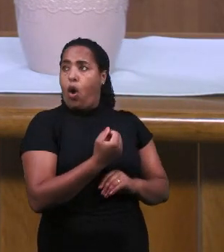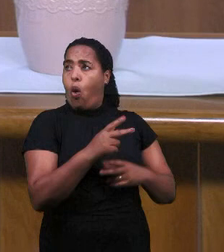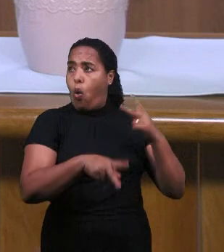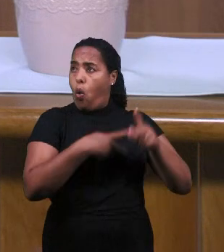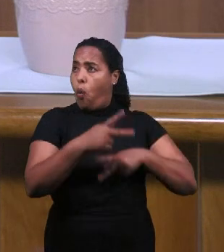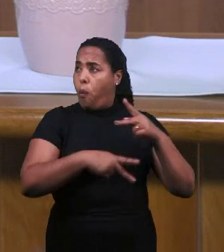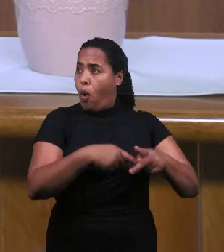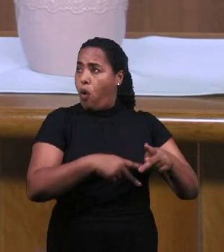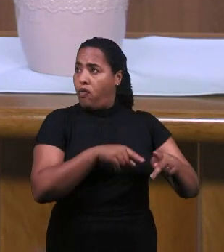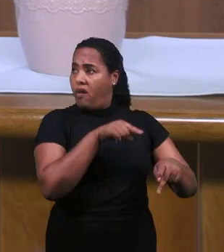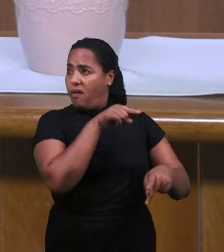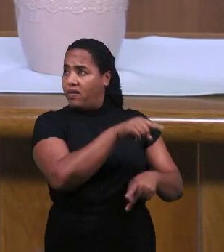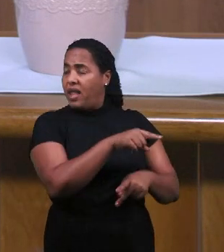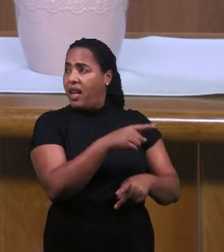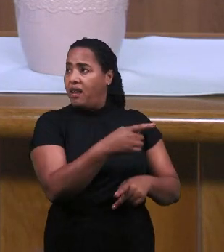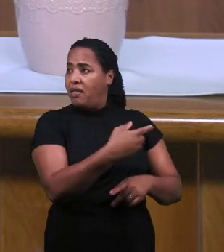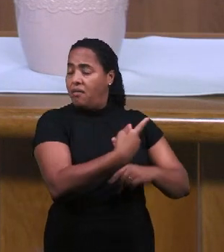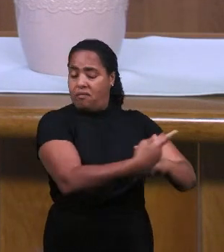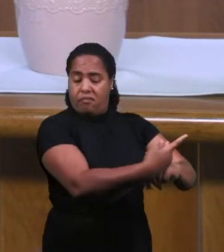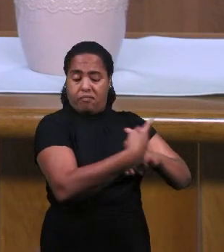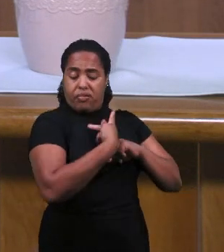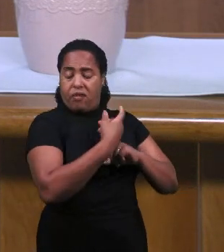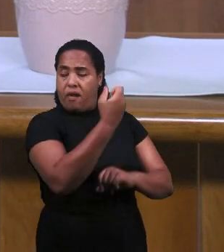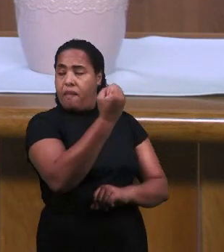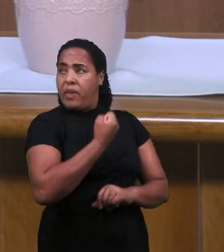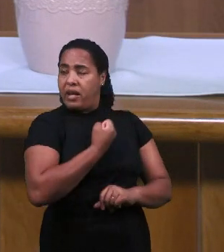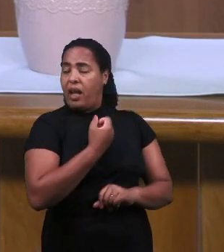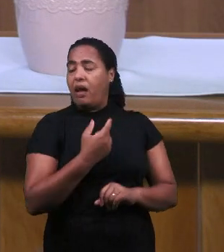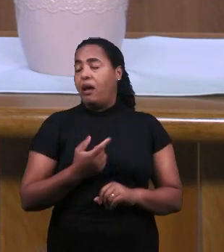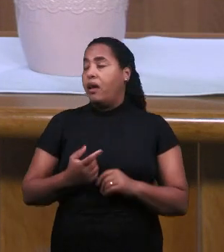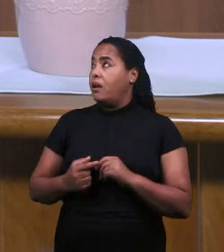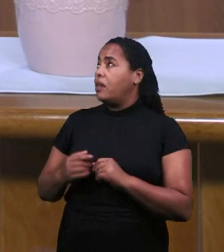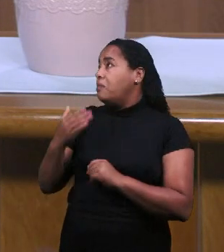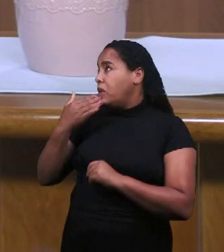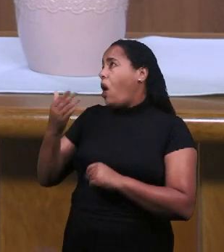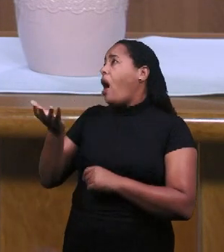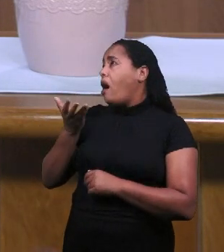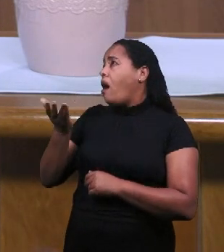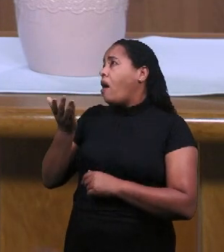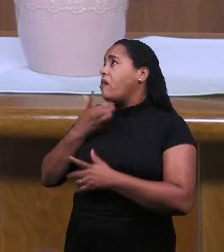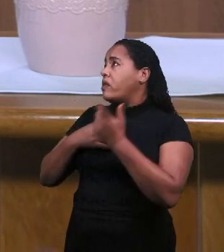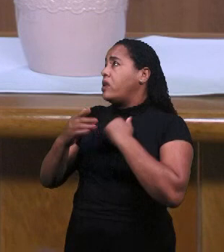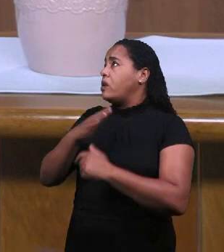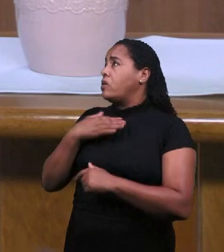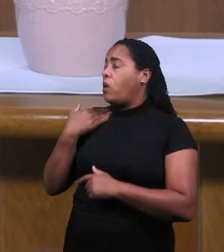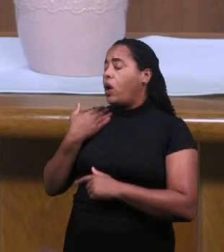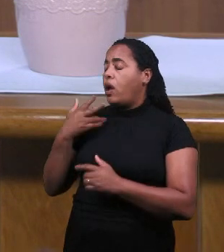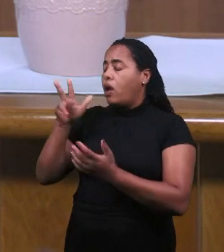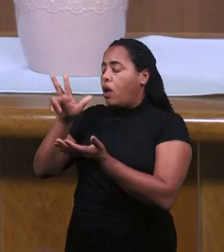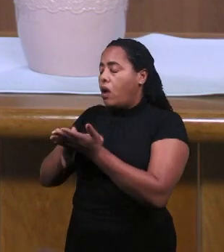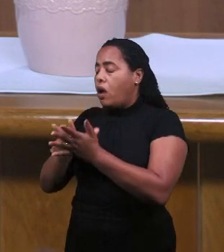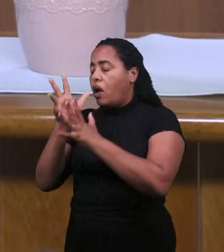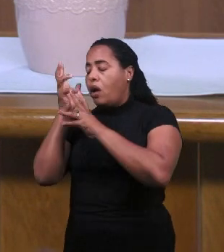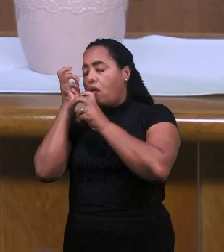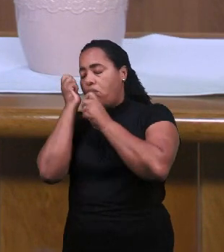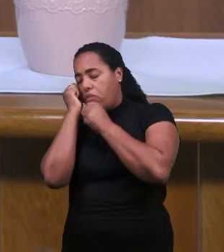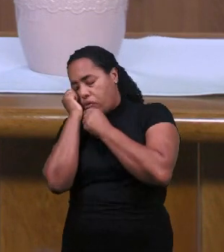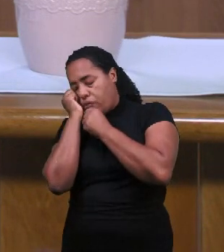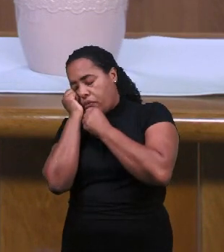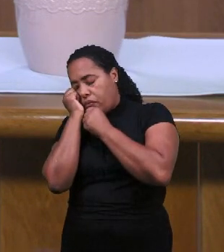Убить Меня И Из Зараженных Детей Израильских Тоже Охотится На Меня И он Заснул Там